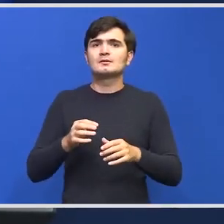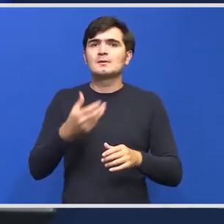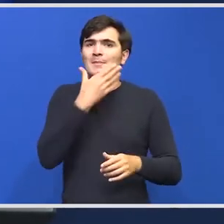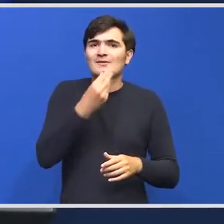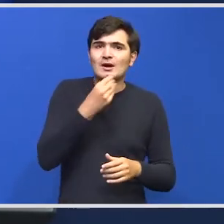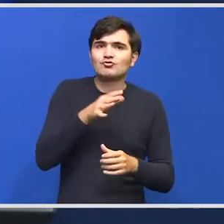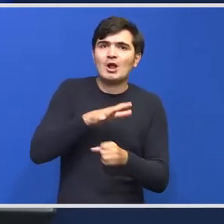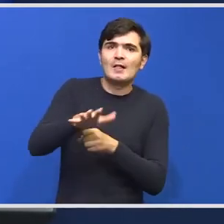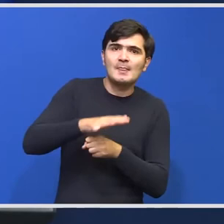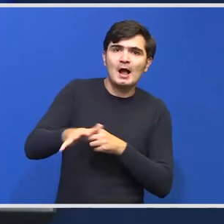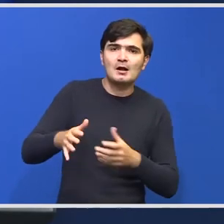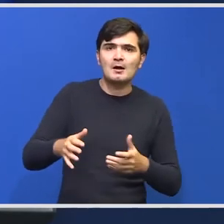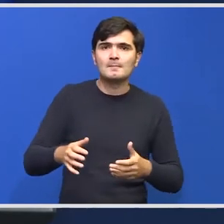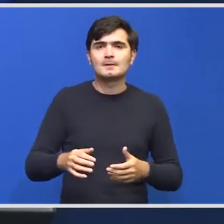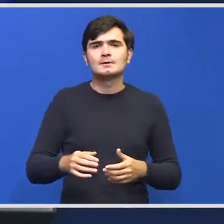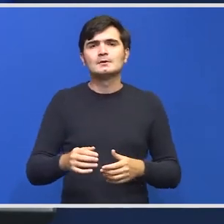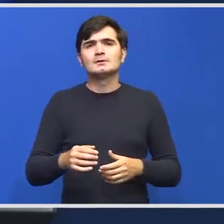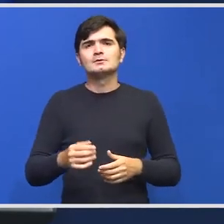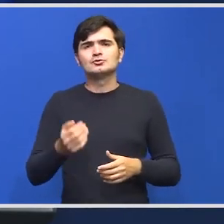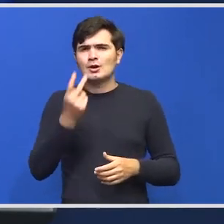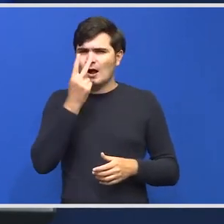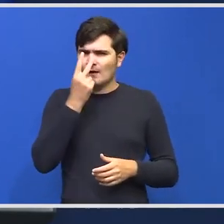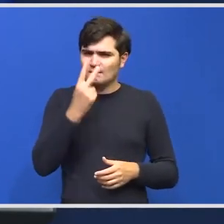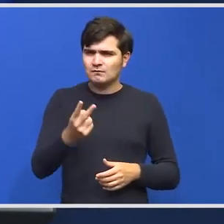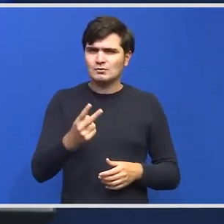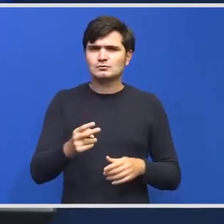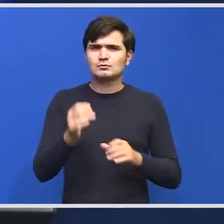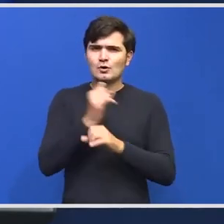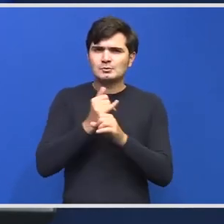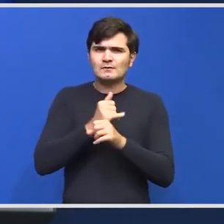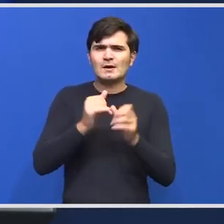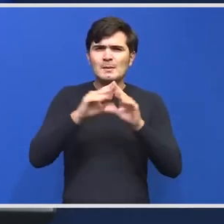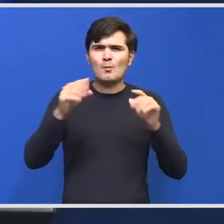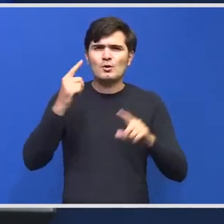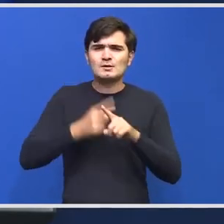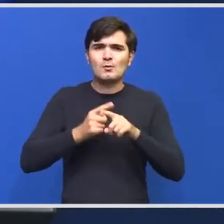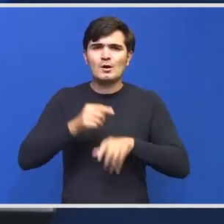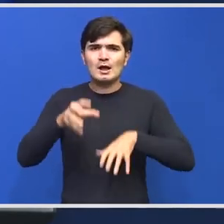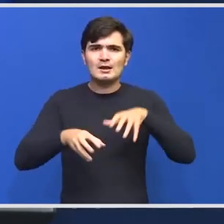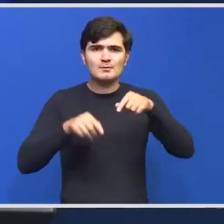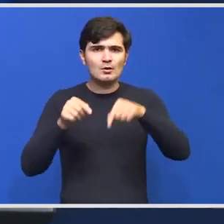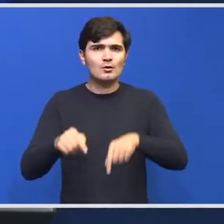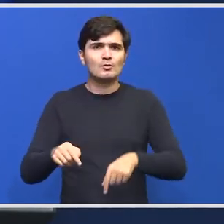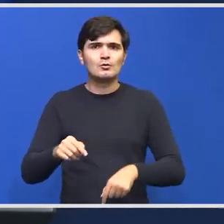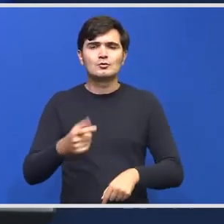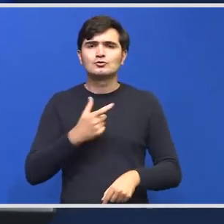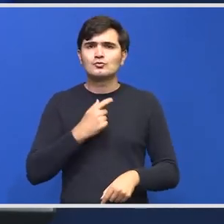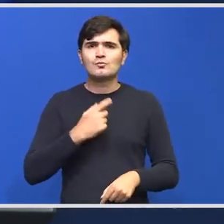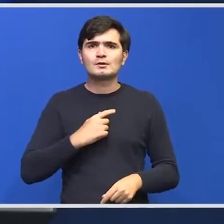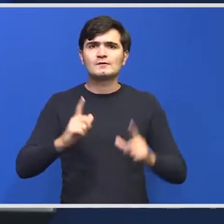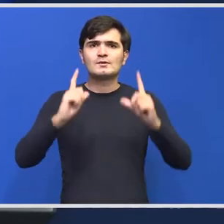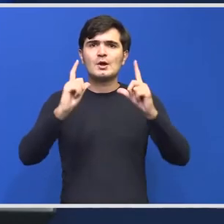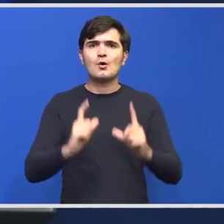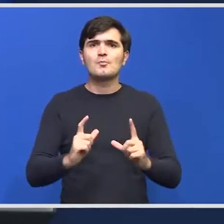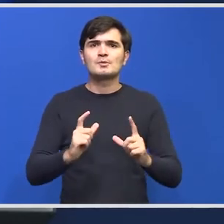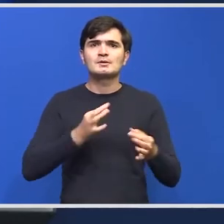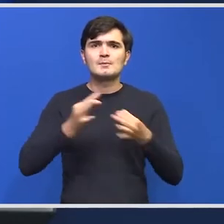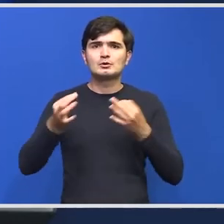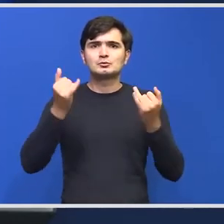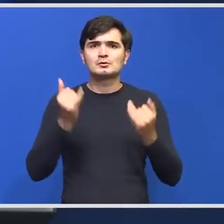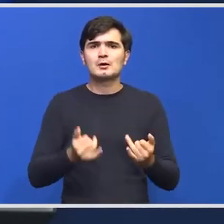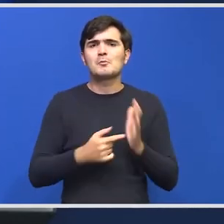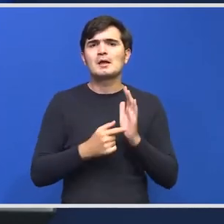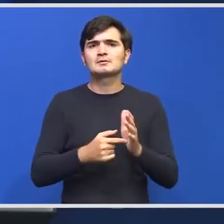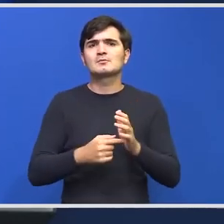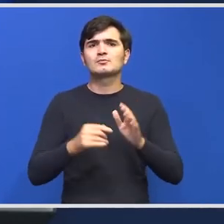când este surprins, a fost observat în repetate rânduri în intravilan, nu este oprit de măsurile de protecție existente, de exemplu